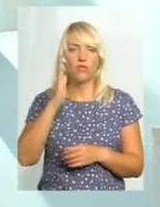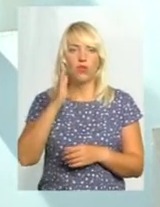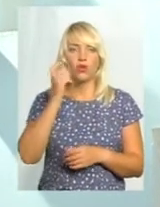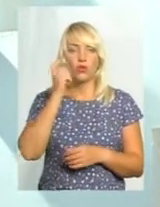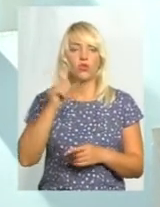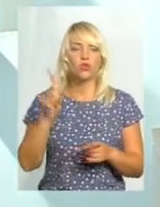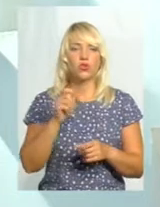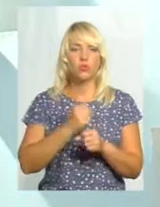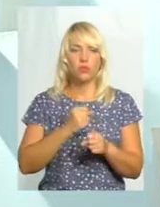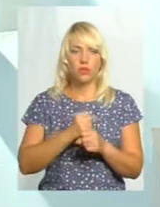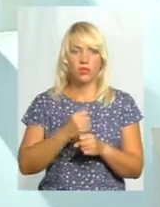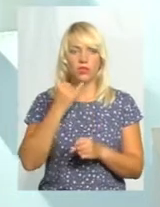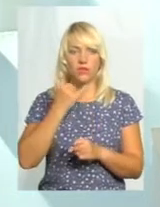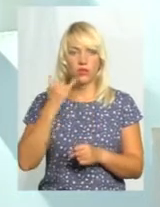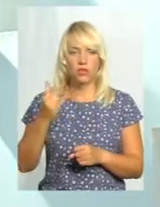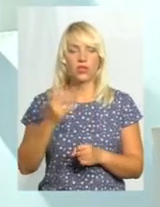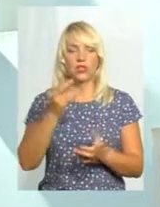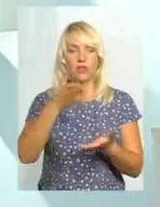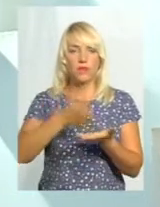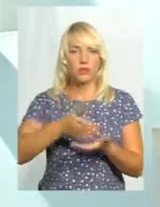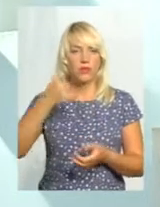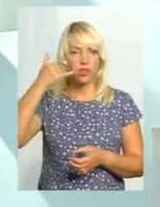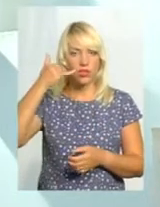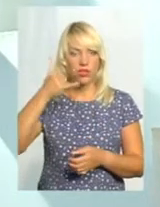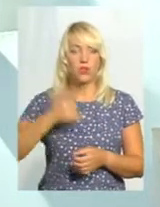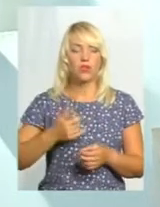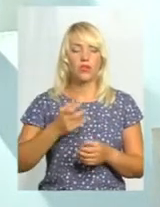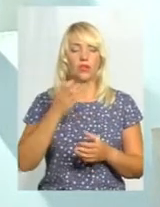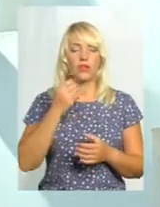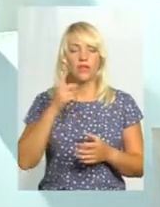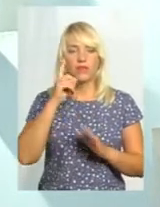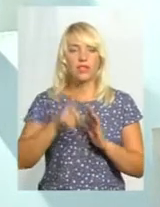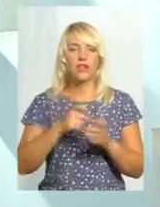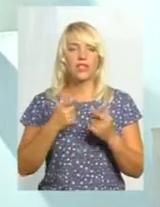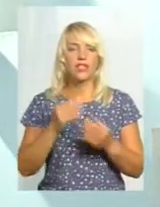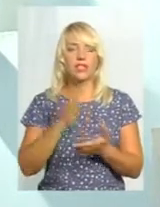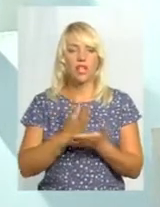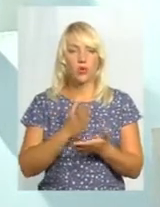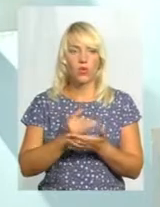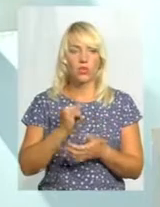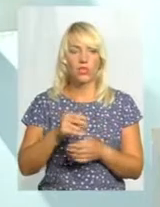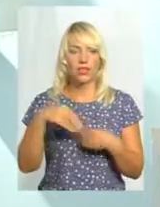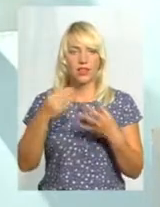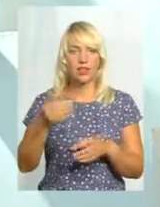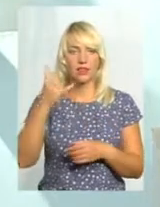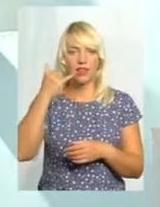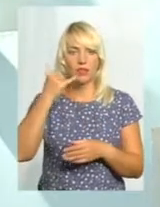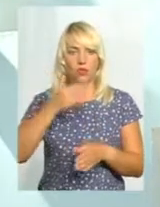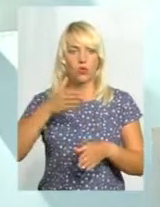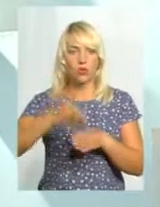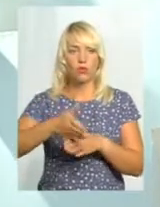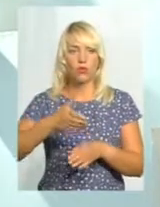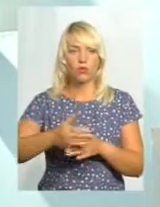Перше, що зателефонувало, дзвоніть на гарячу лінію, взнавайте, де вони знаходяться, скажіть, і дайте їм телефон допомоги